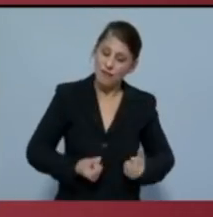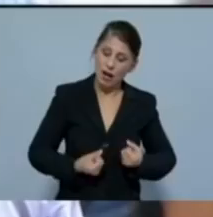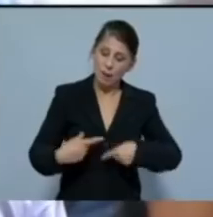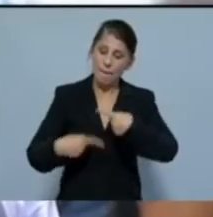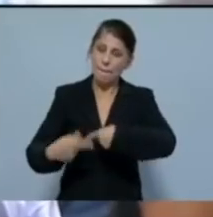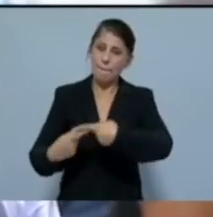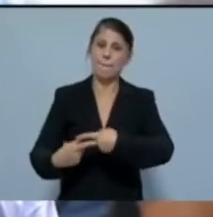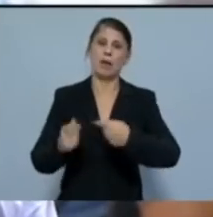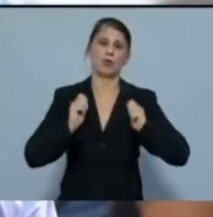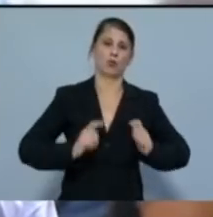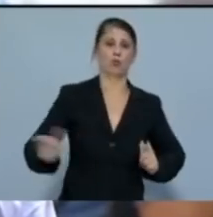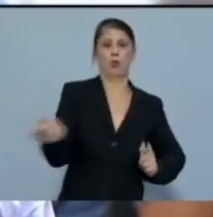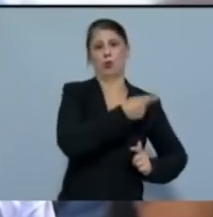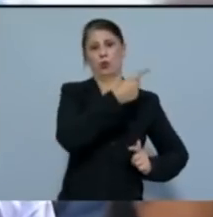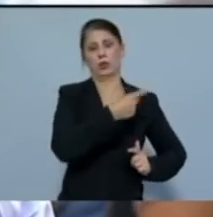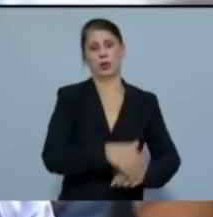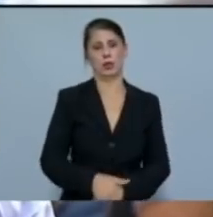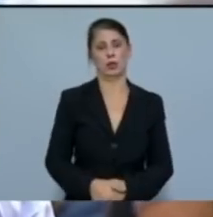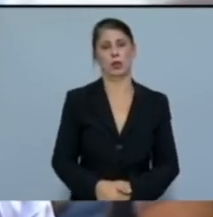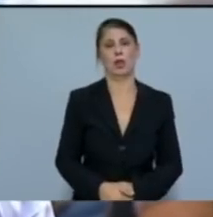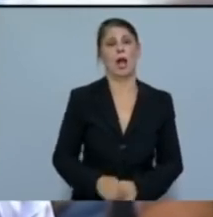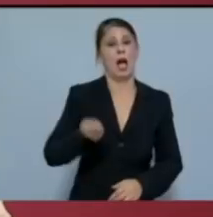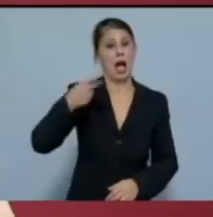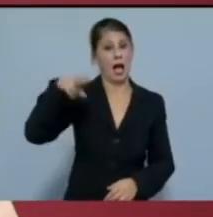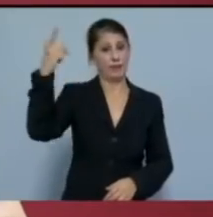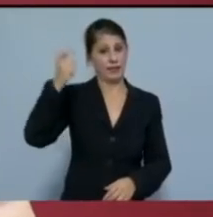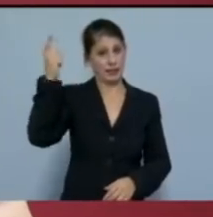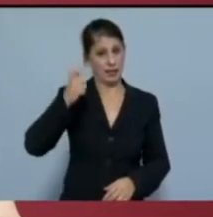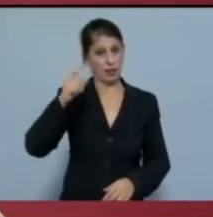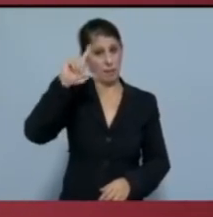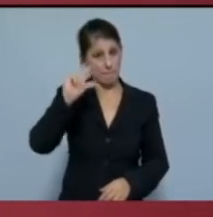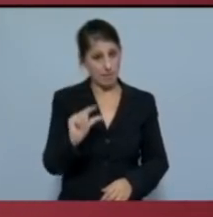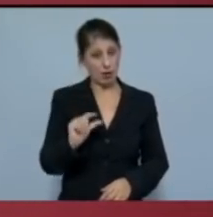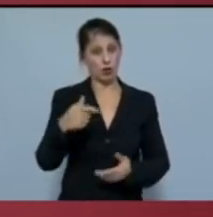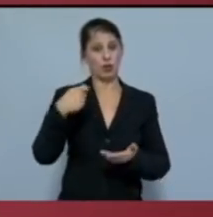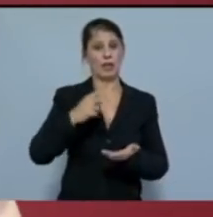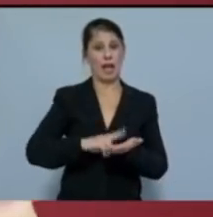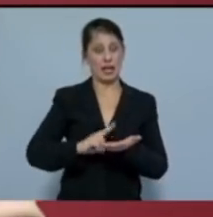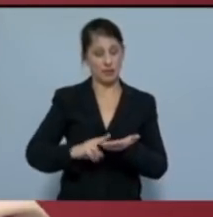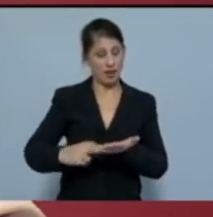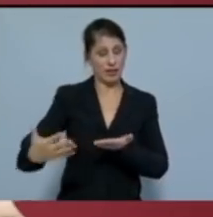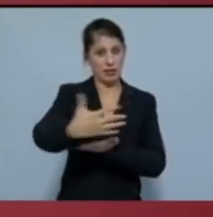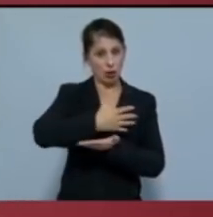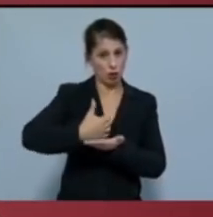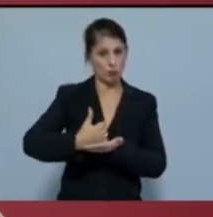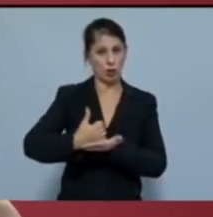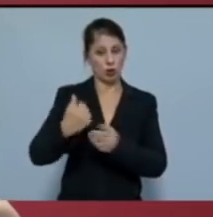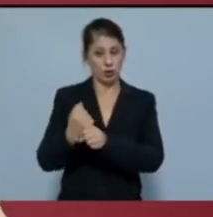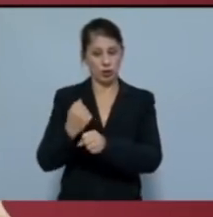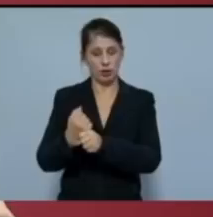κεφάλαιο, αύξηση των συντάξεων, μοίωση των ασφαλιστικών εισφορών των εργαζομένων με παράλληλη